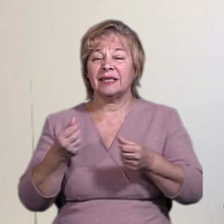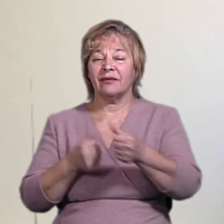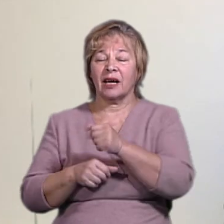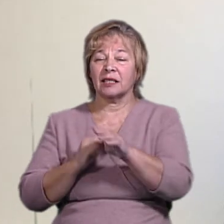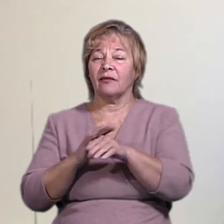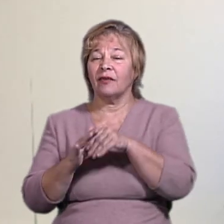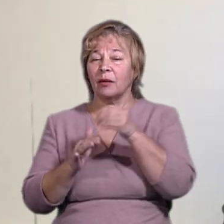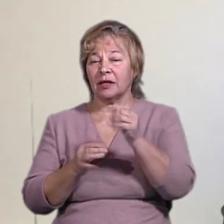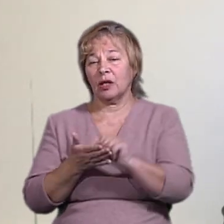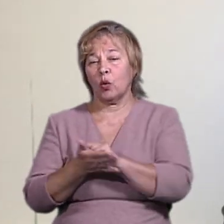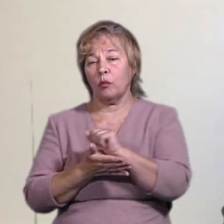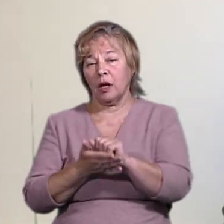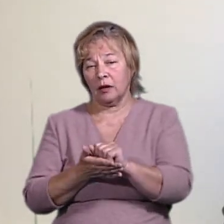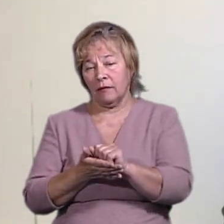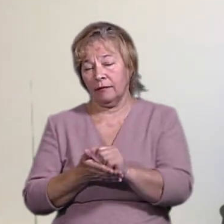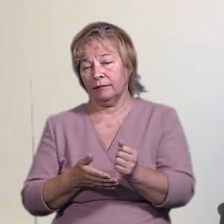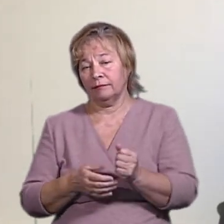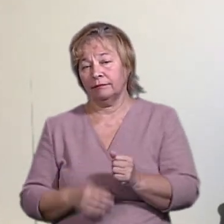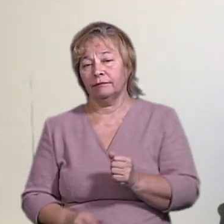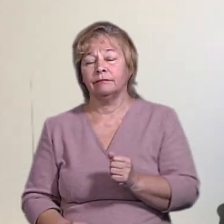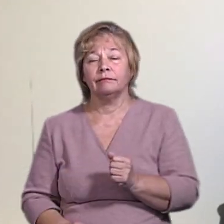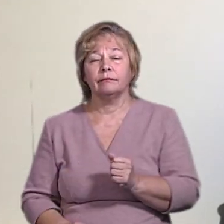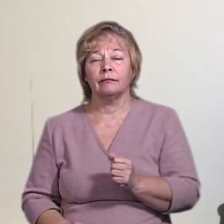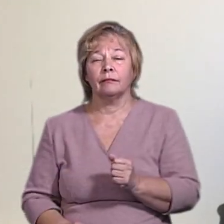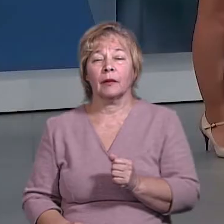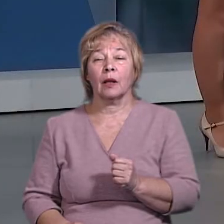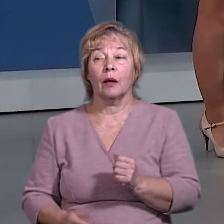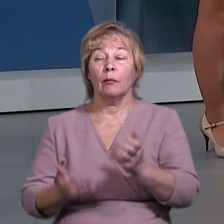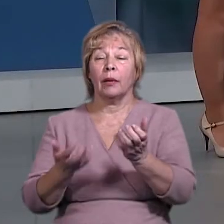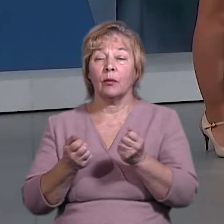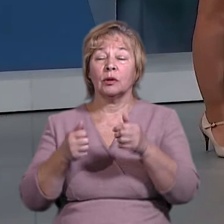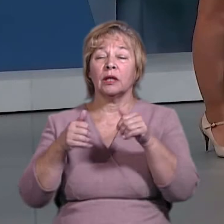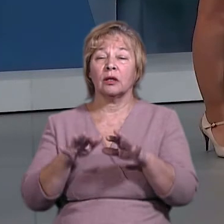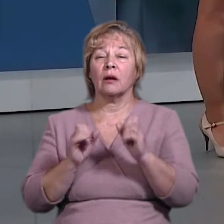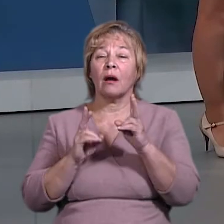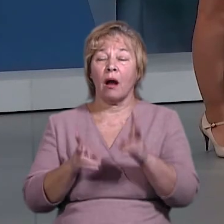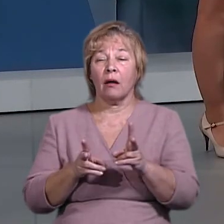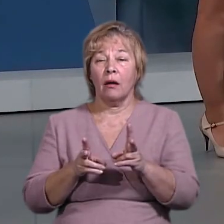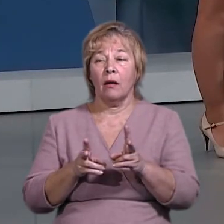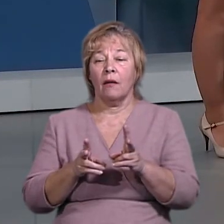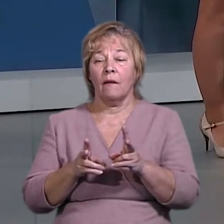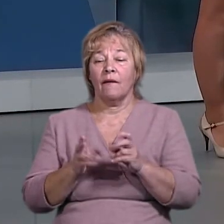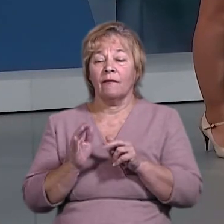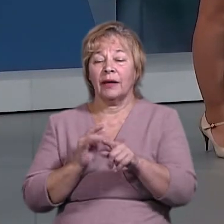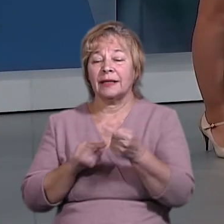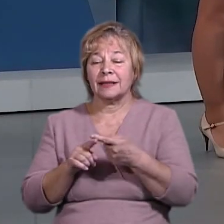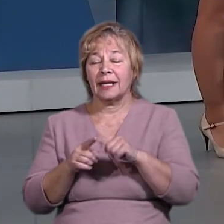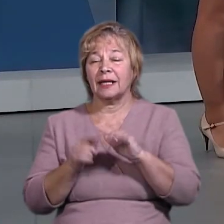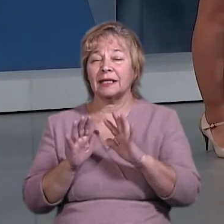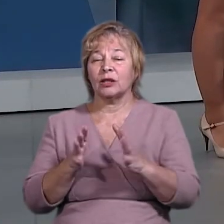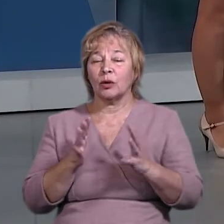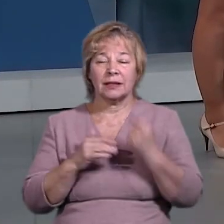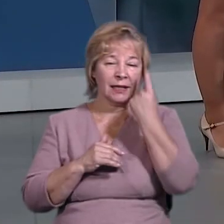виборчих документів, виборчої документації, приймуть рішення, як вийти з цієї ситуації з